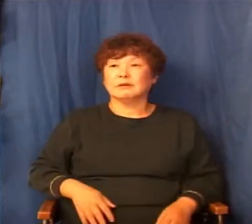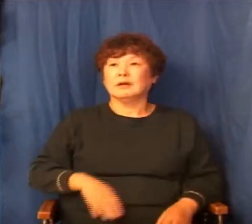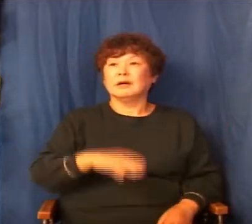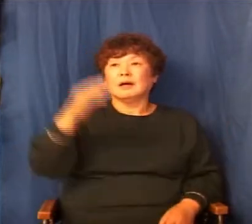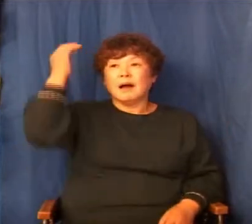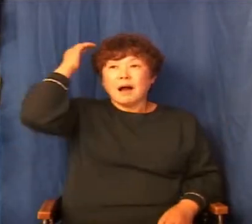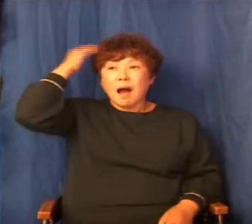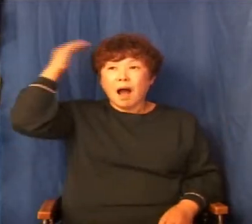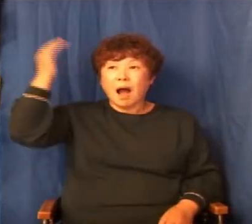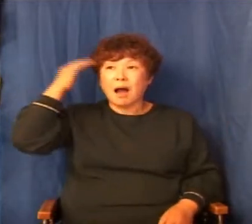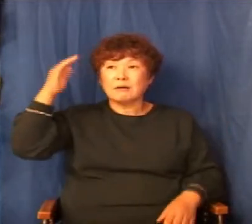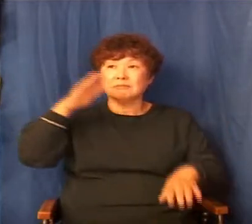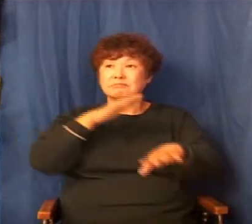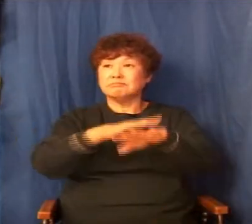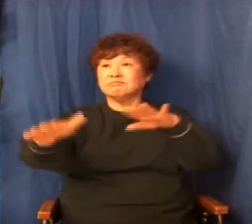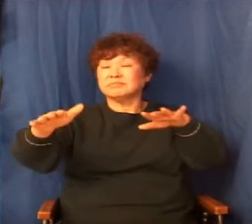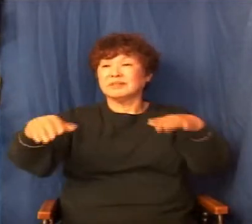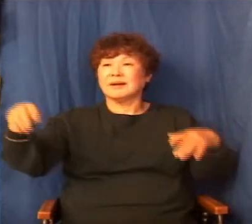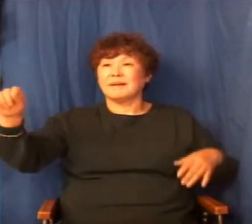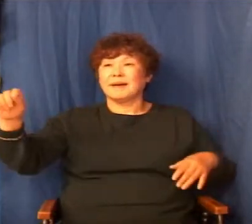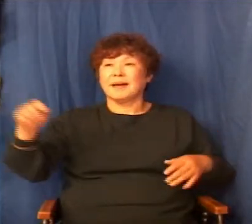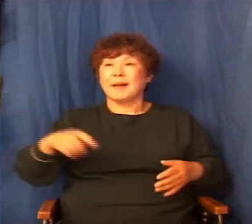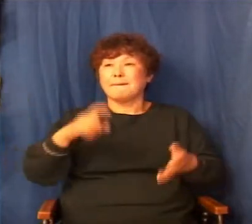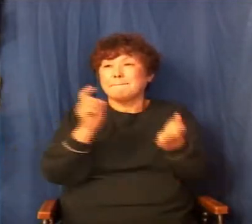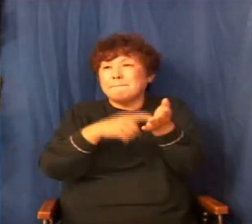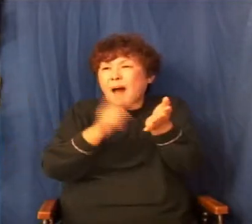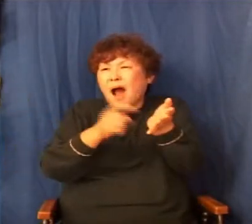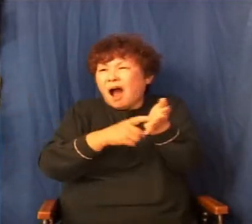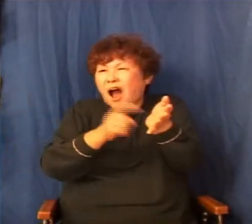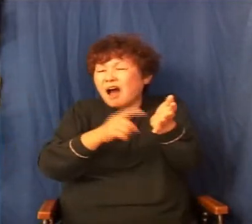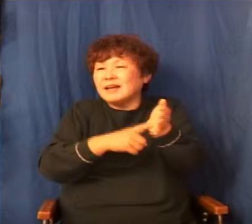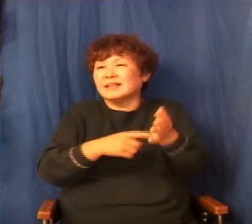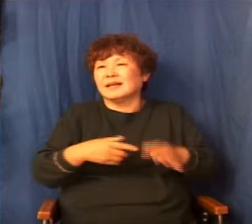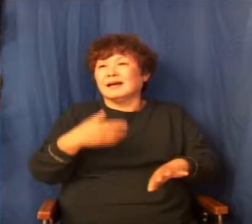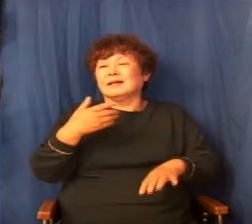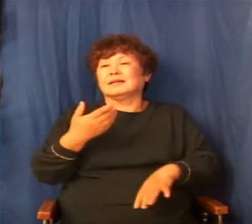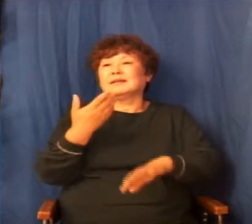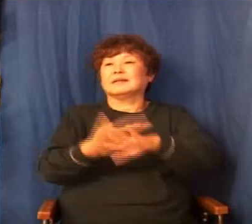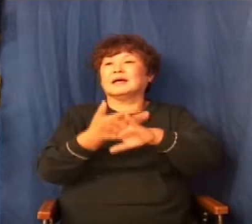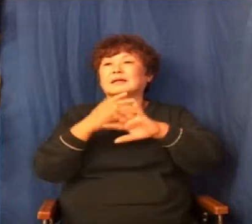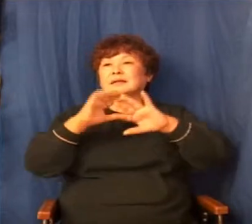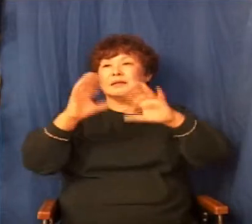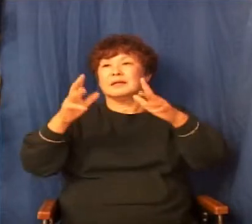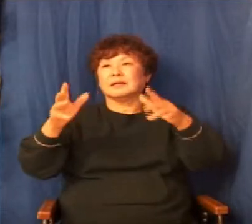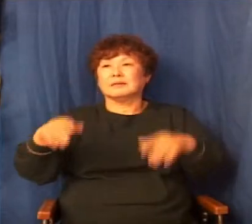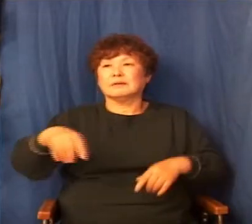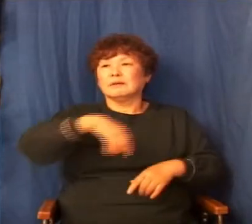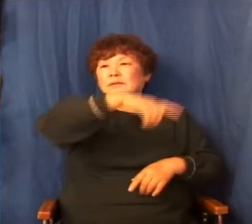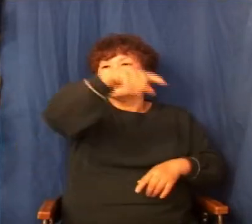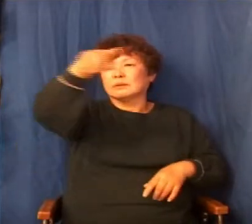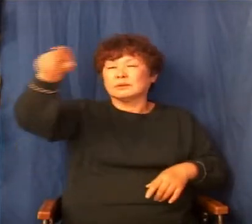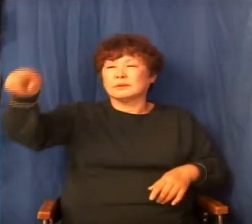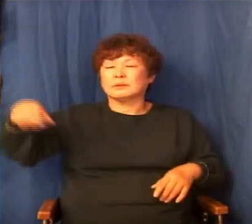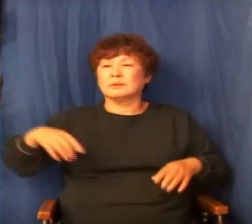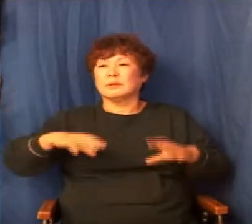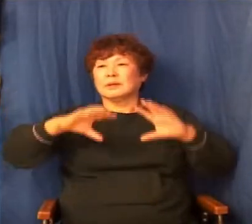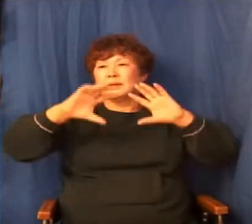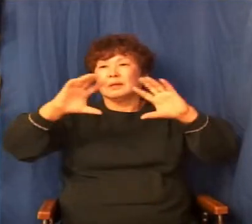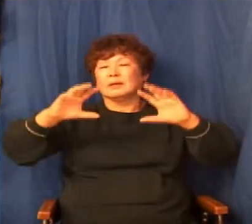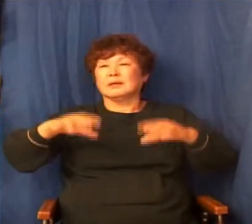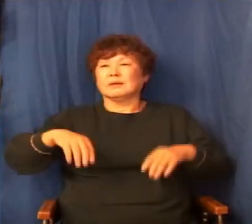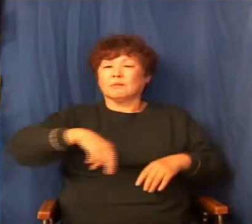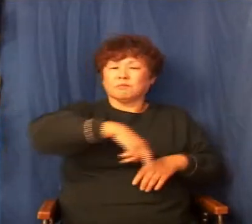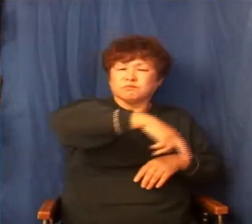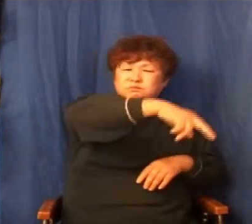우리나라의 특이한 민족성이긴 하지만 다른 나라도 둘레둘레 가는 거 좋아하는 나라는 별로 없습니다.